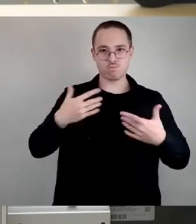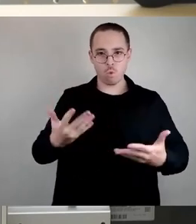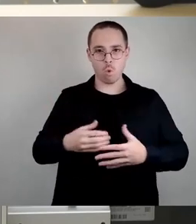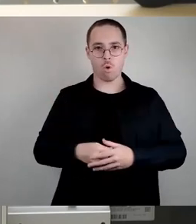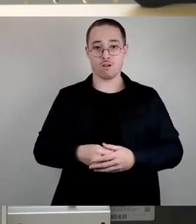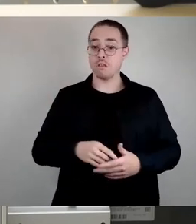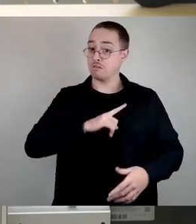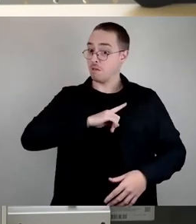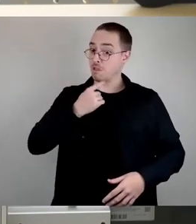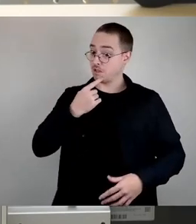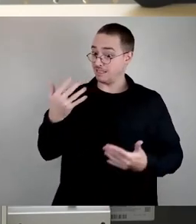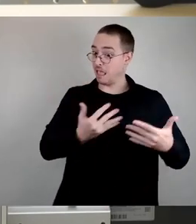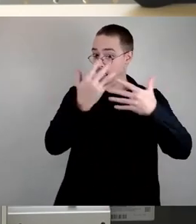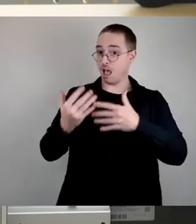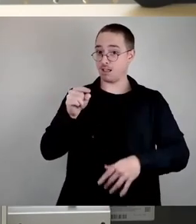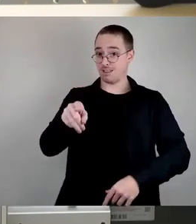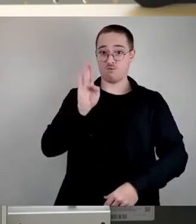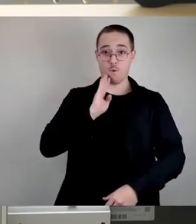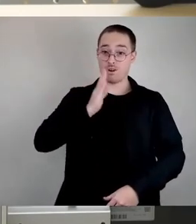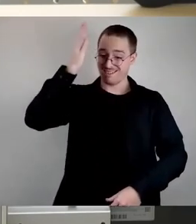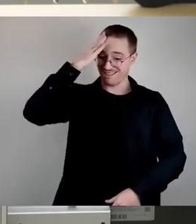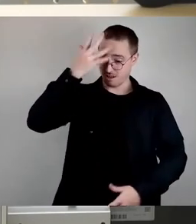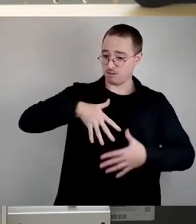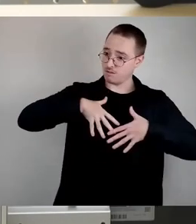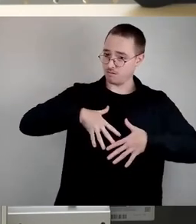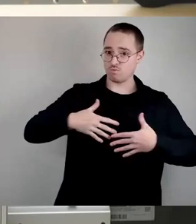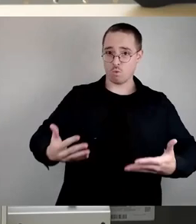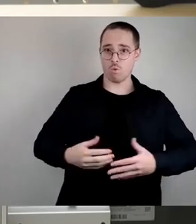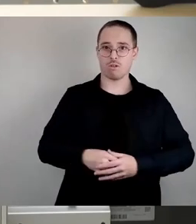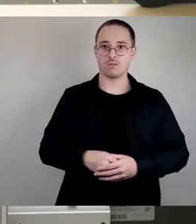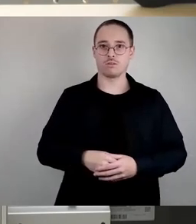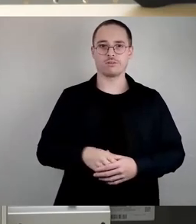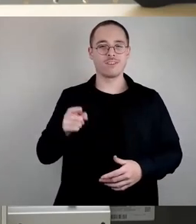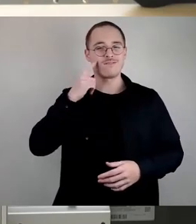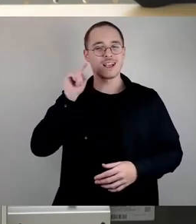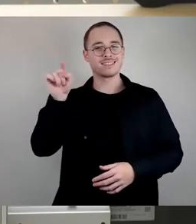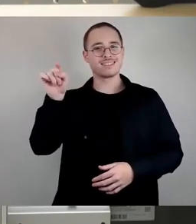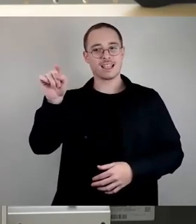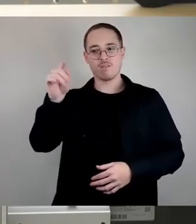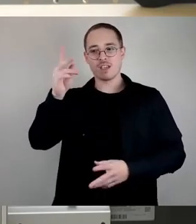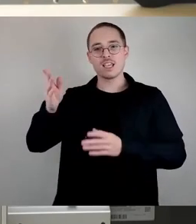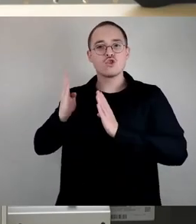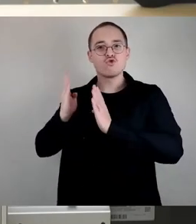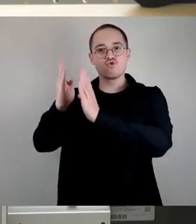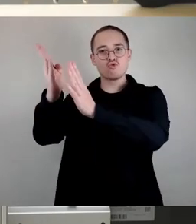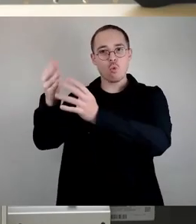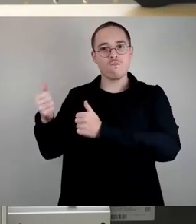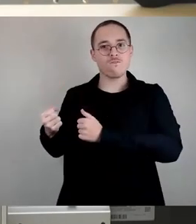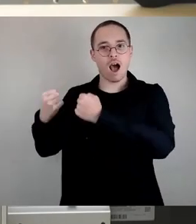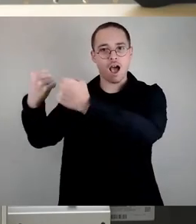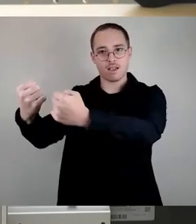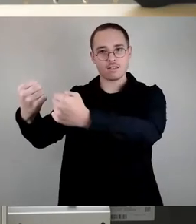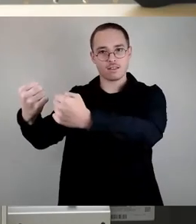Wohngebiet gewohnt, da wird feststellen müssen, dass die Zufahrt zu diesem Objekt ausschließlich über die Alexander-Herzen-Straße möglich ist.